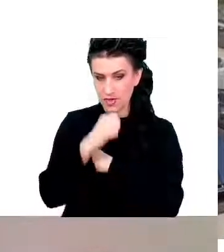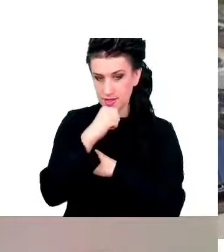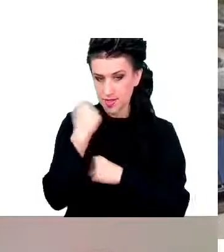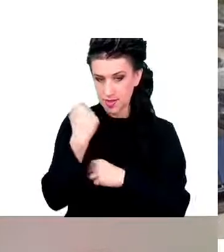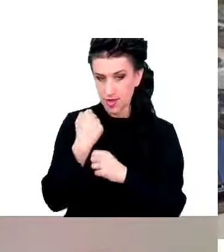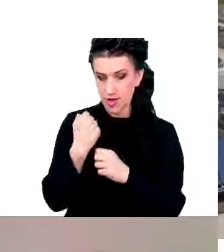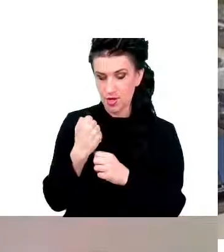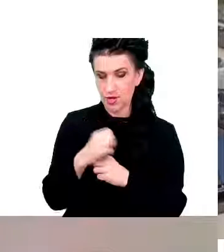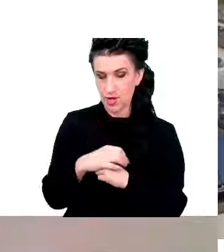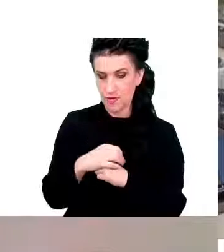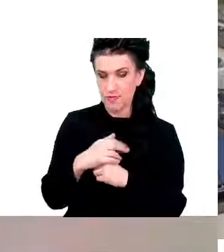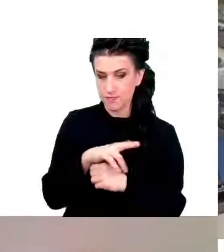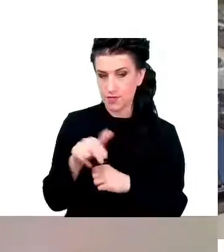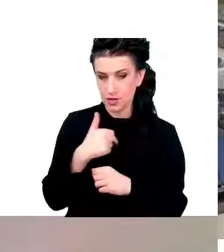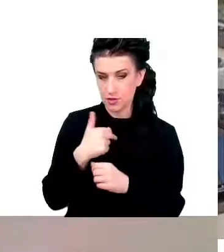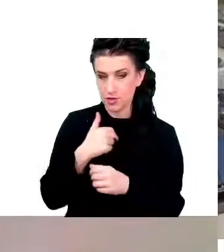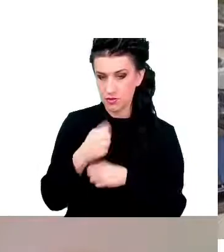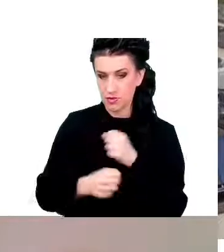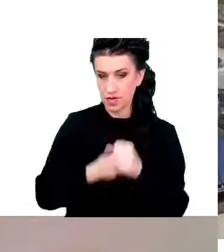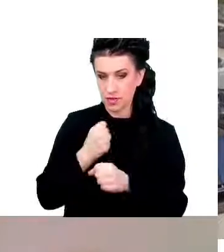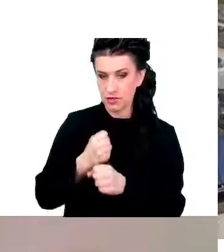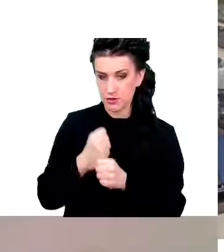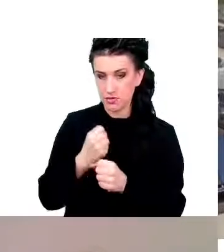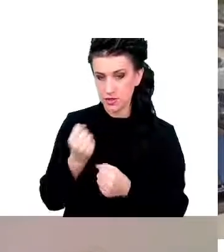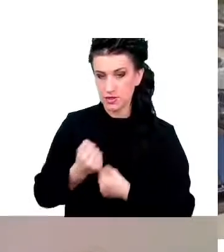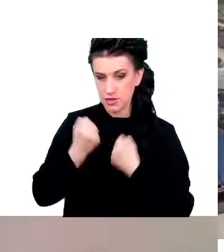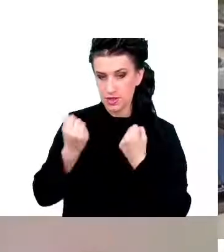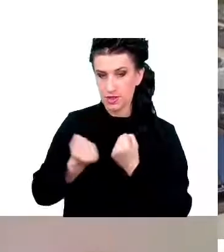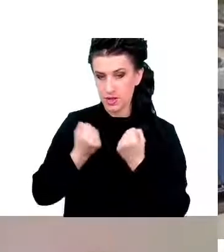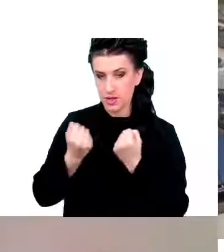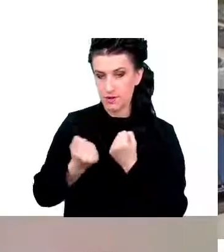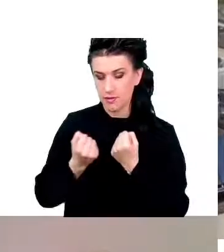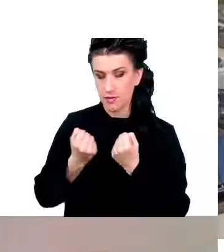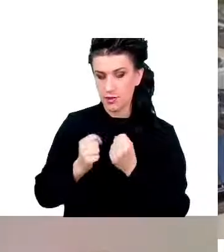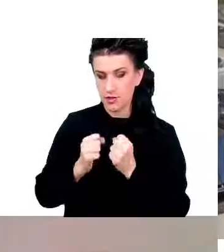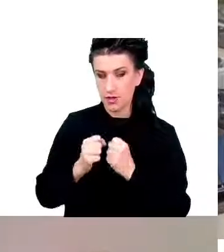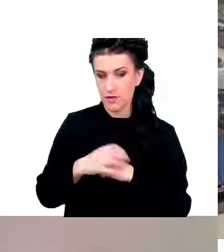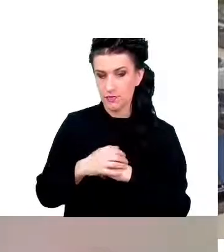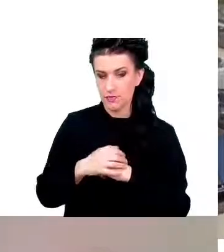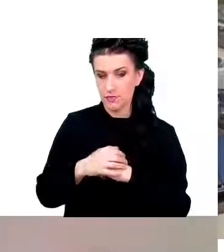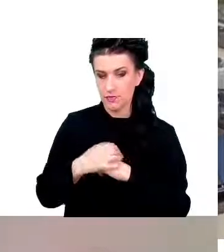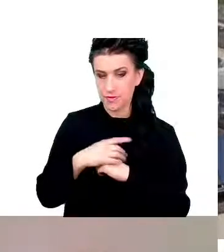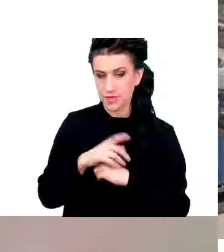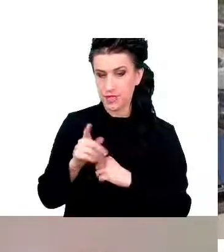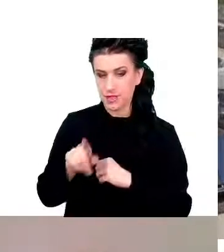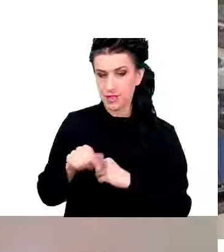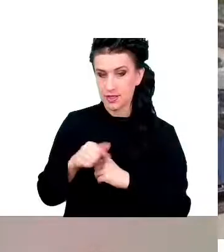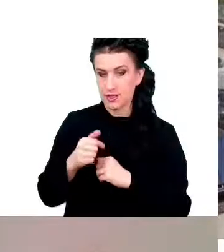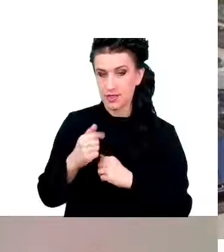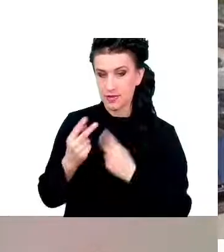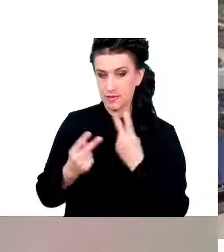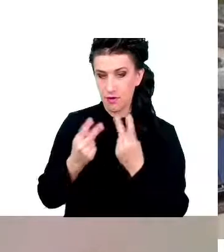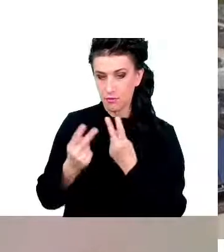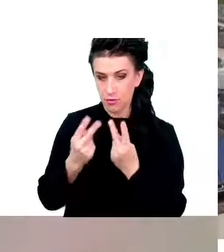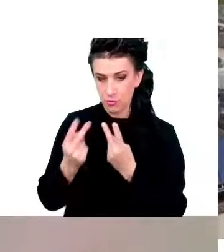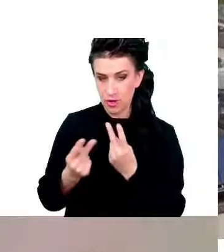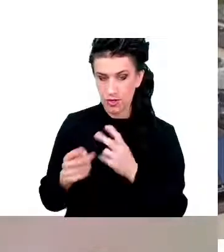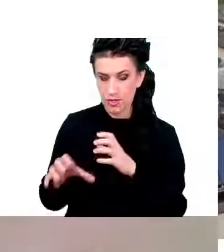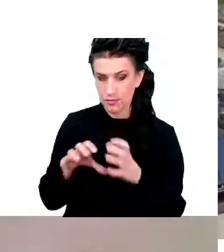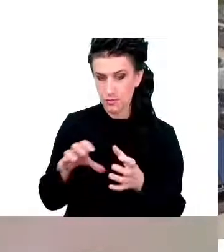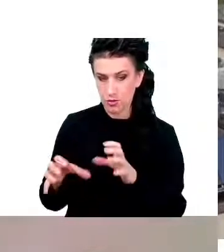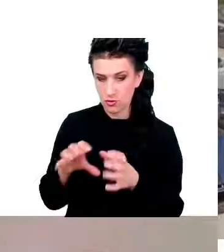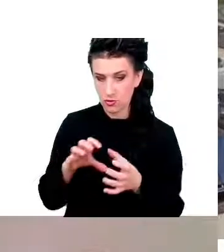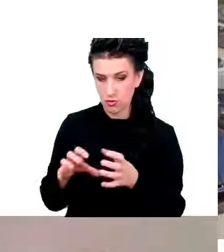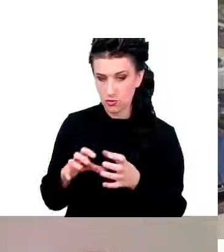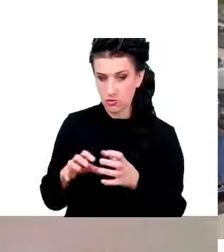znaczy w naszej pracowni staramy się ze wszystkich sił znaleźć sposoby na to, żeby człowiek